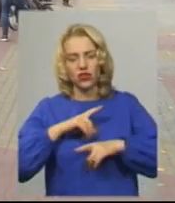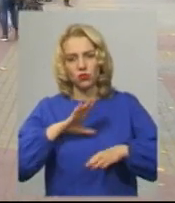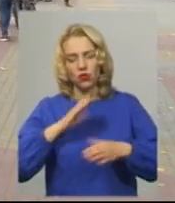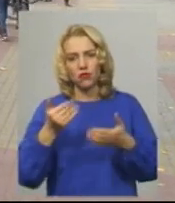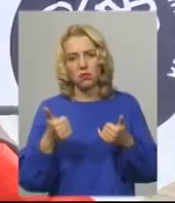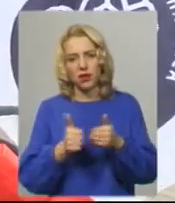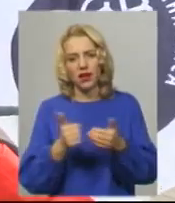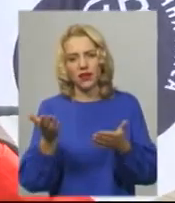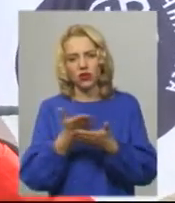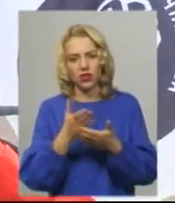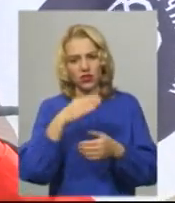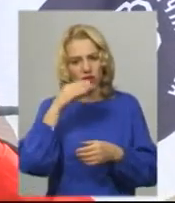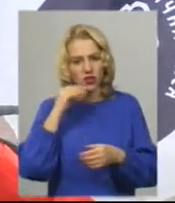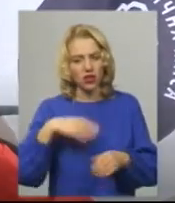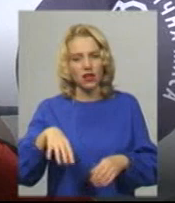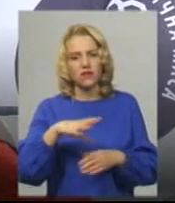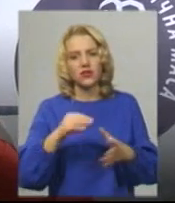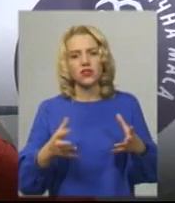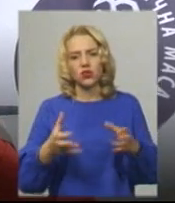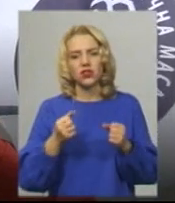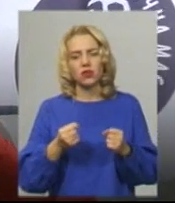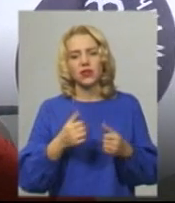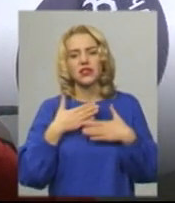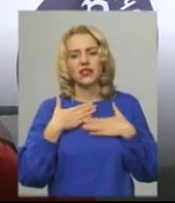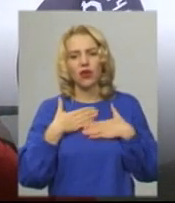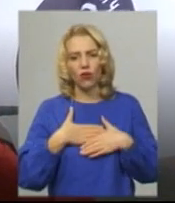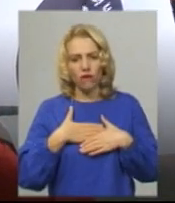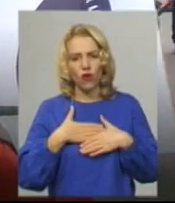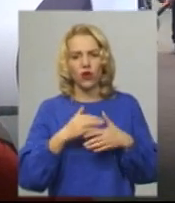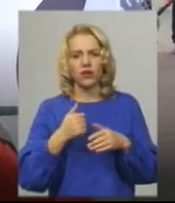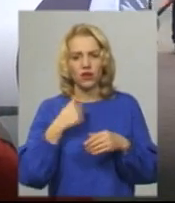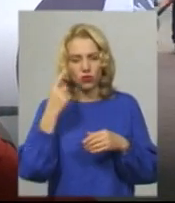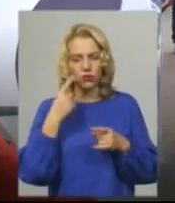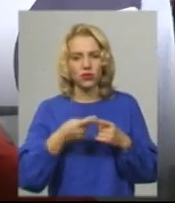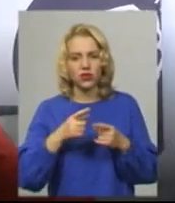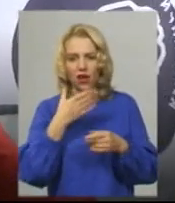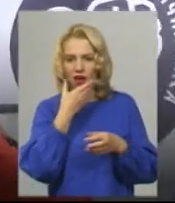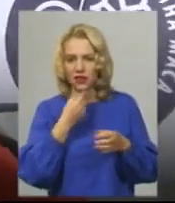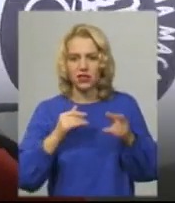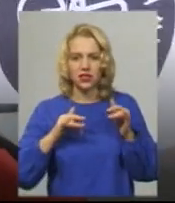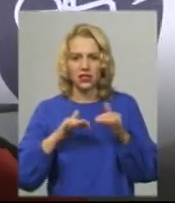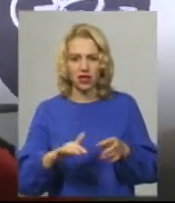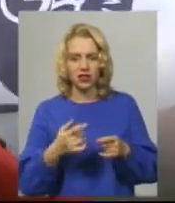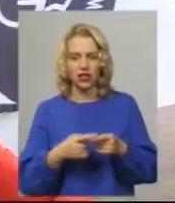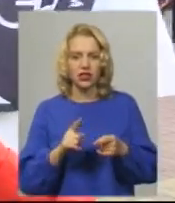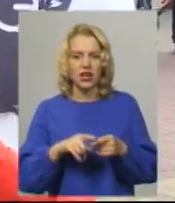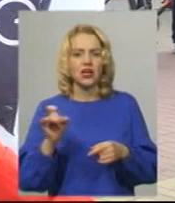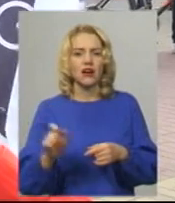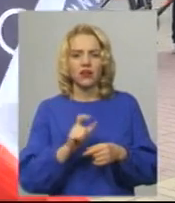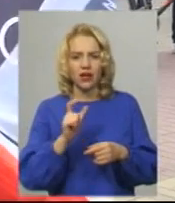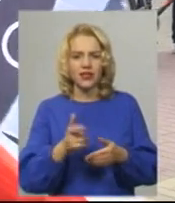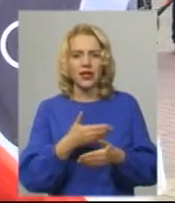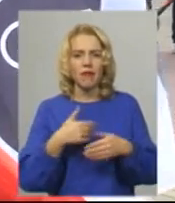каже Віталій Поліщук. Я думаю, всі отримали задоволення. Я думаю, це добрий захід, і цього разу ми